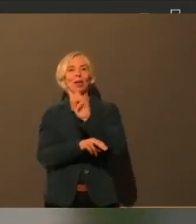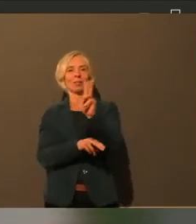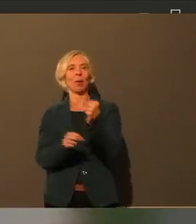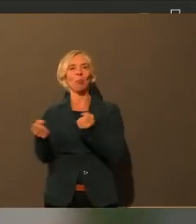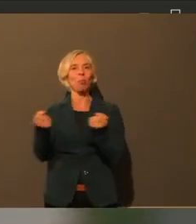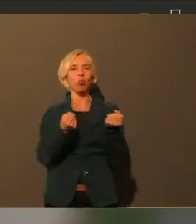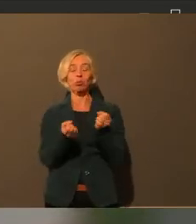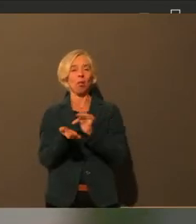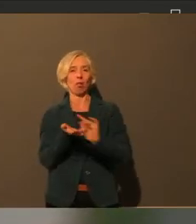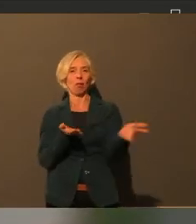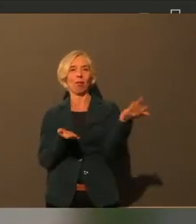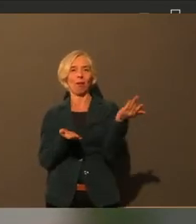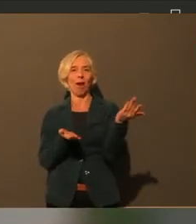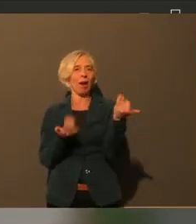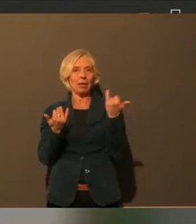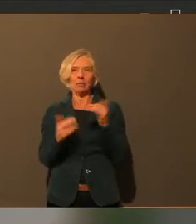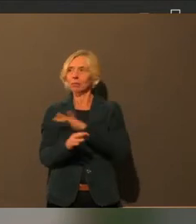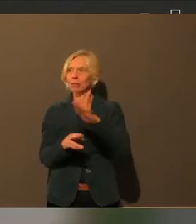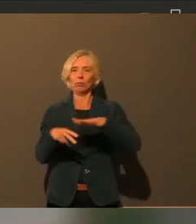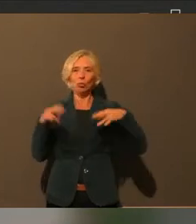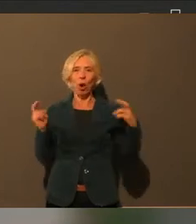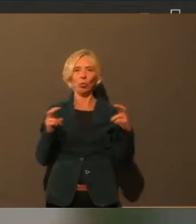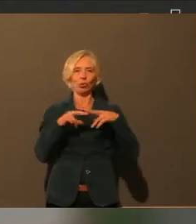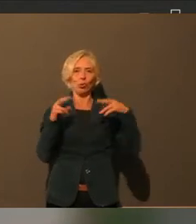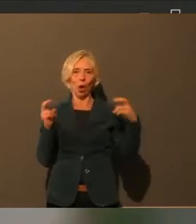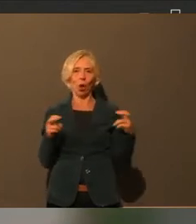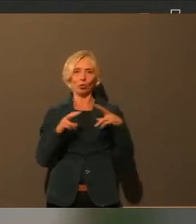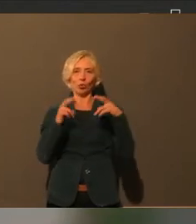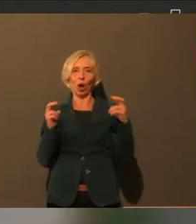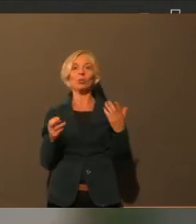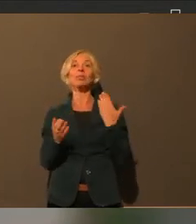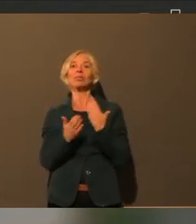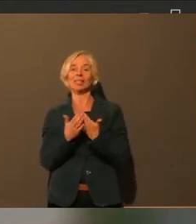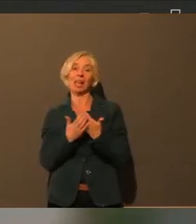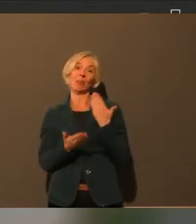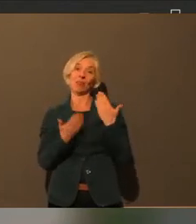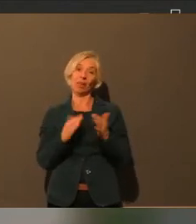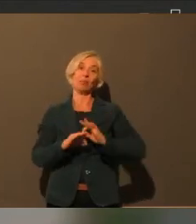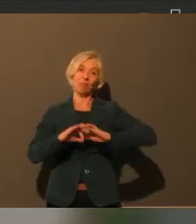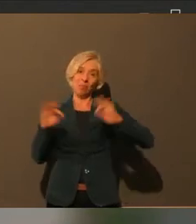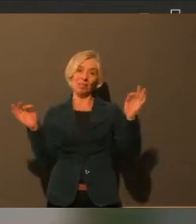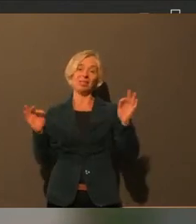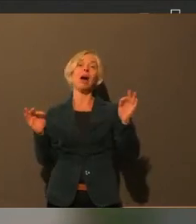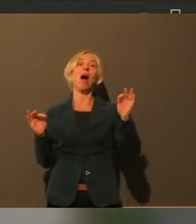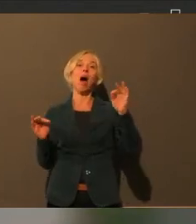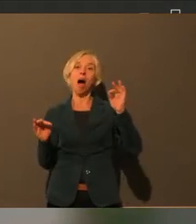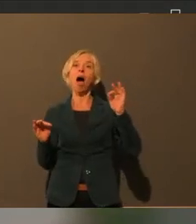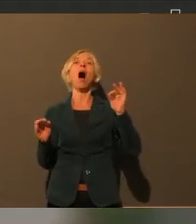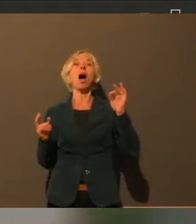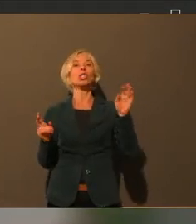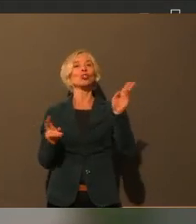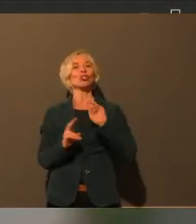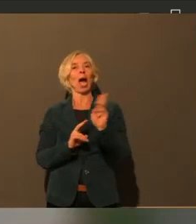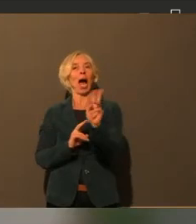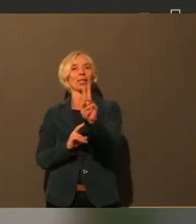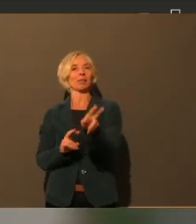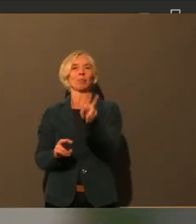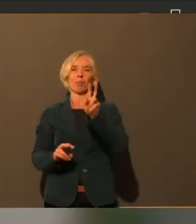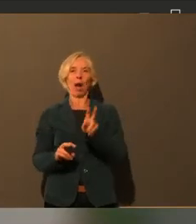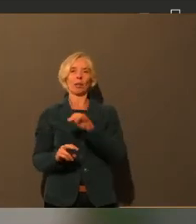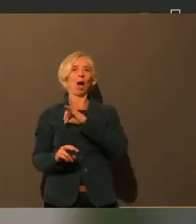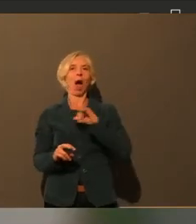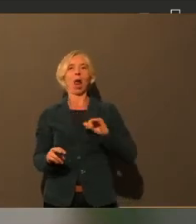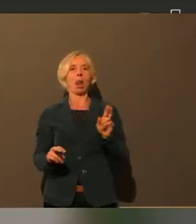sind. Und insofern es wahrscheinlich auch sicherer ist, mit dem ÖPNV unterwegs zu sein, als sich in ein Taxi oder ein SWAXI oder